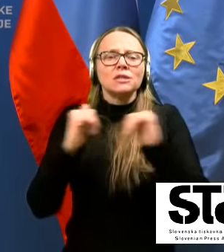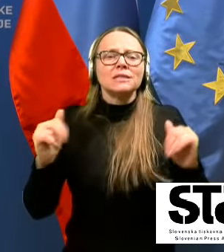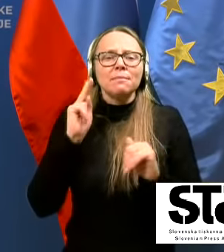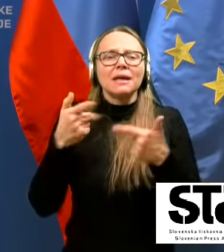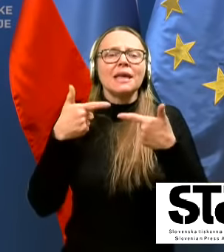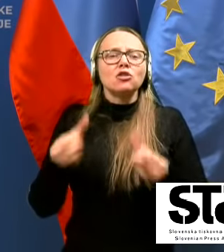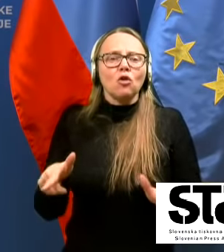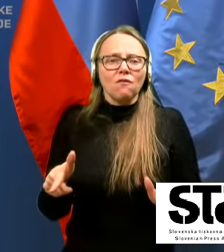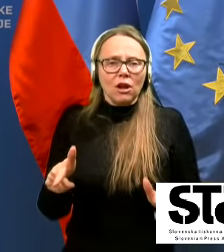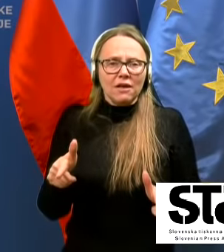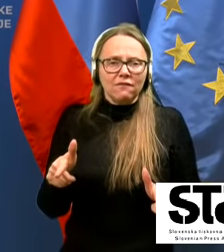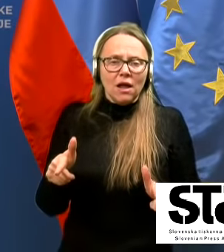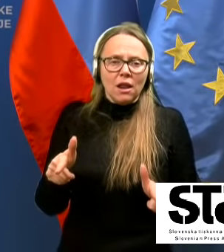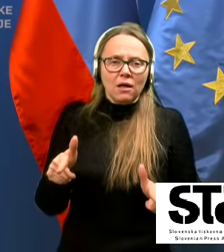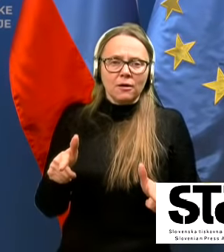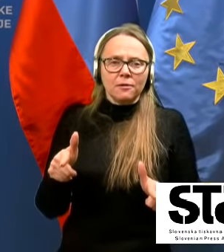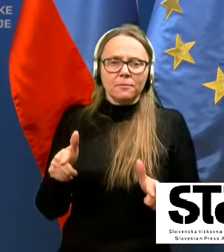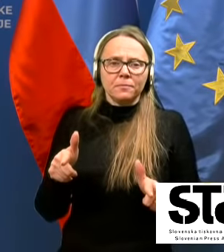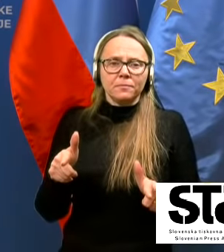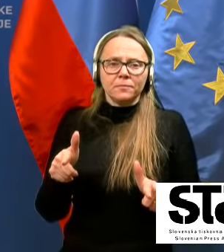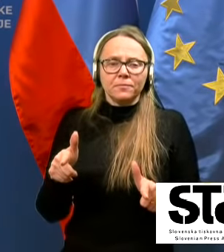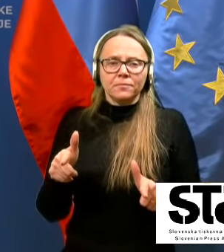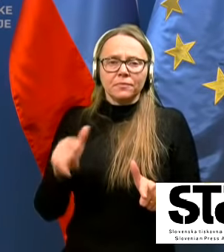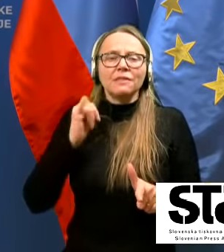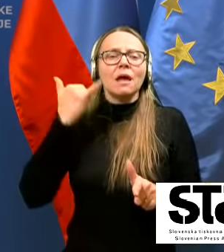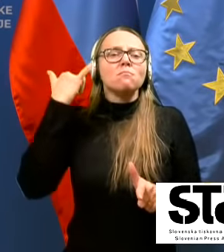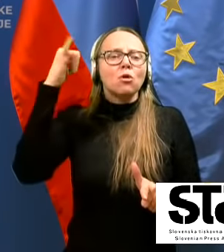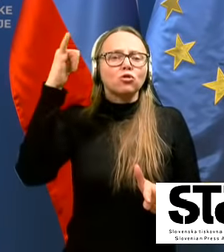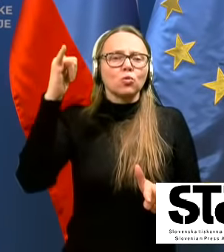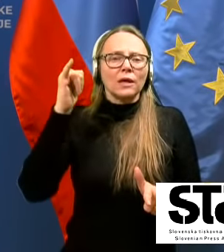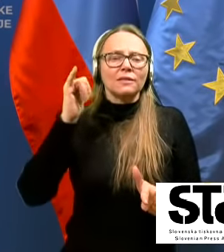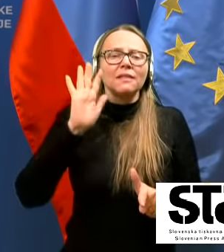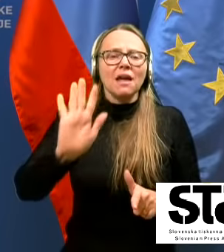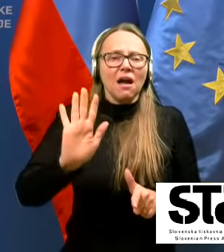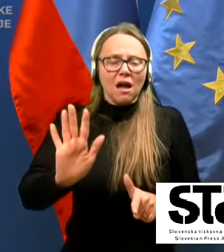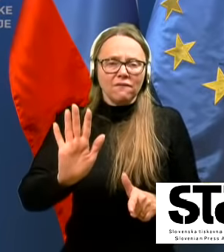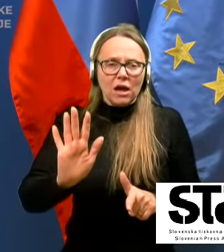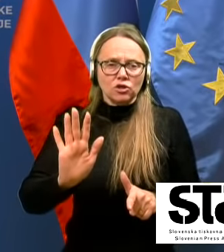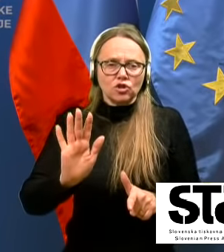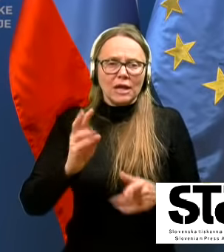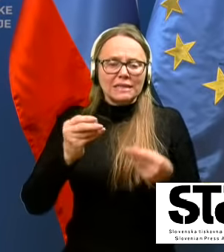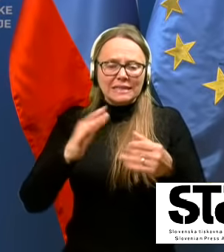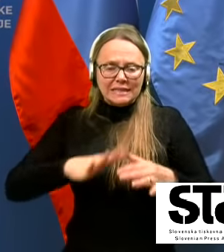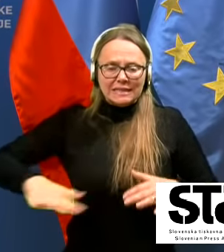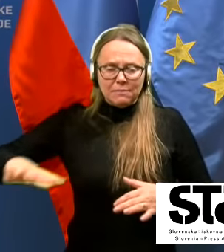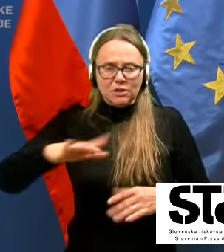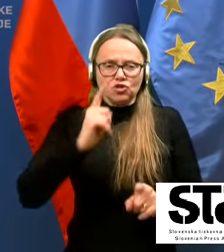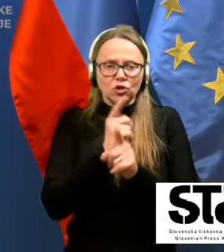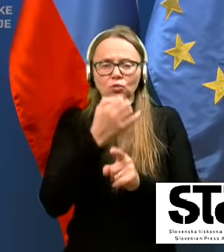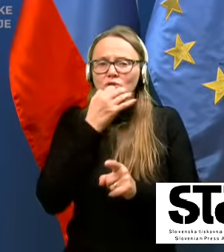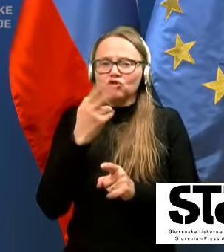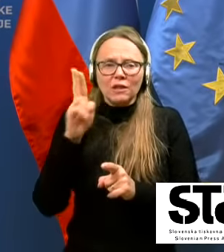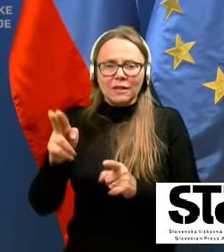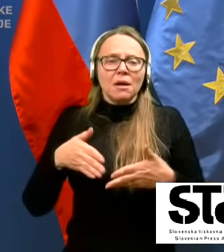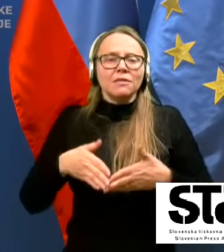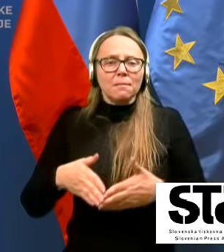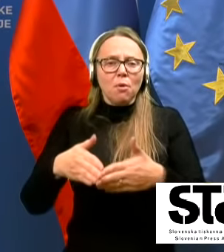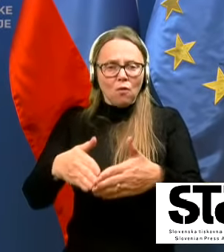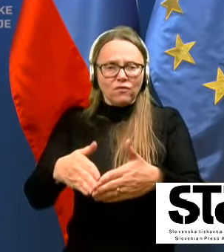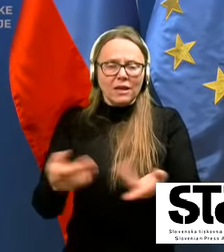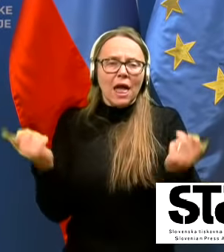dovoljevala, da potujete na vaše zemlišče, torej, tudi, če nimate plovila ali pa